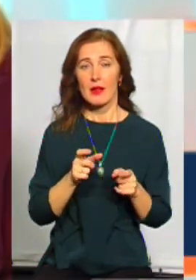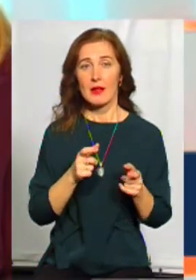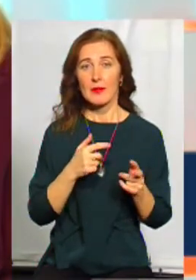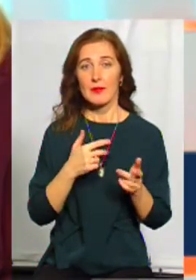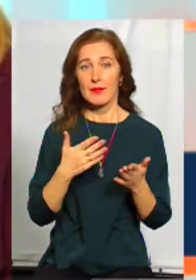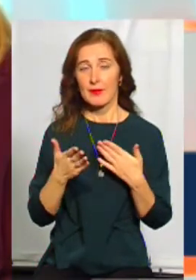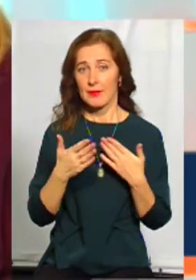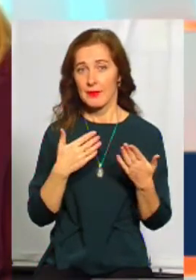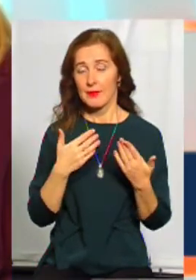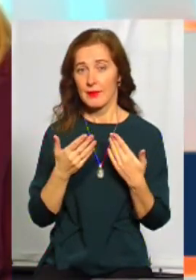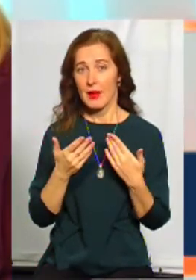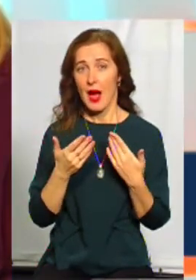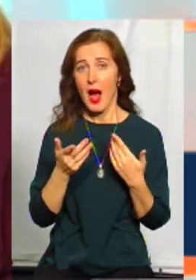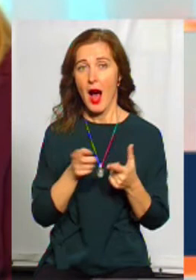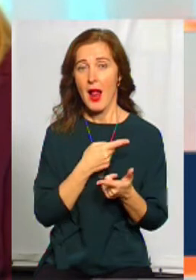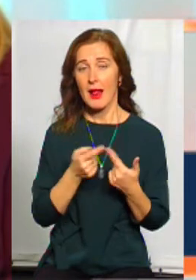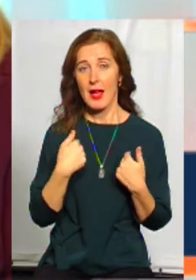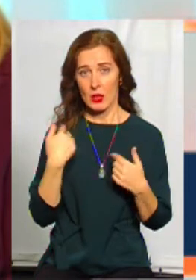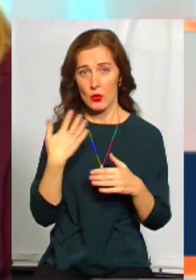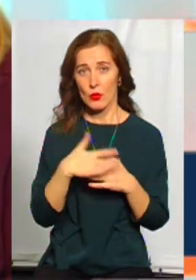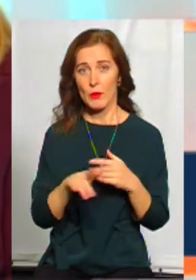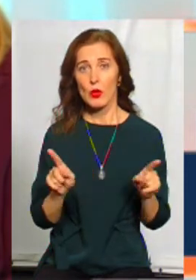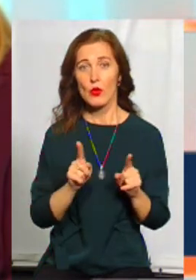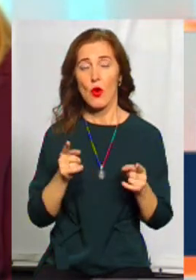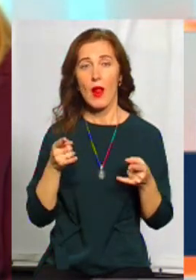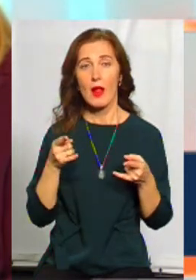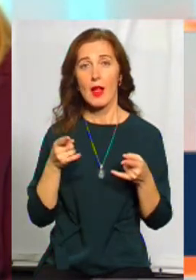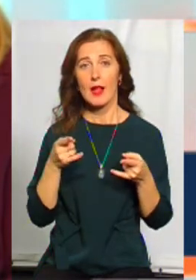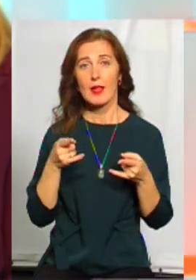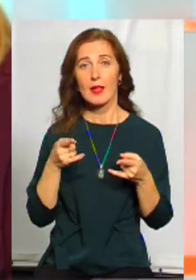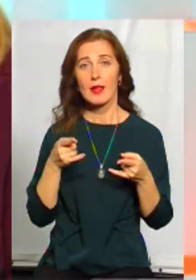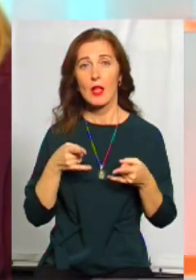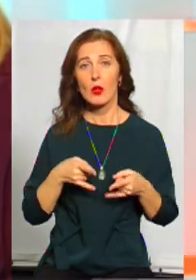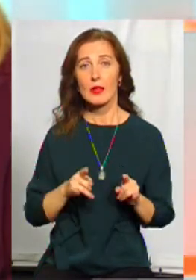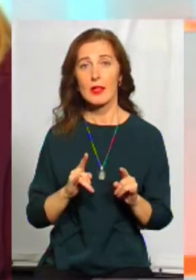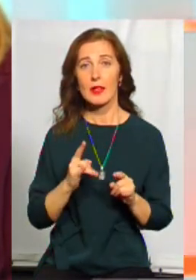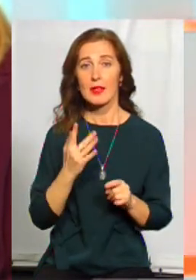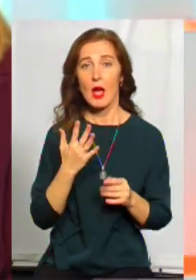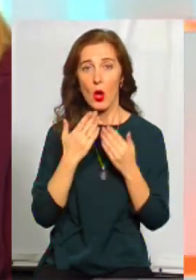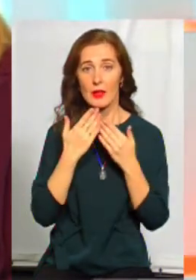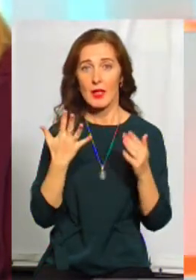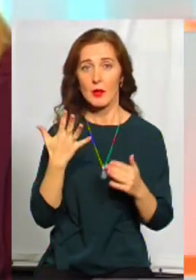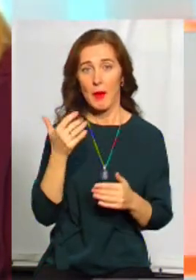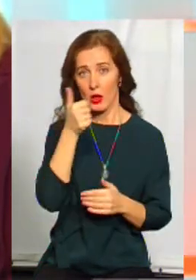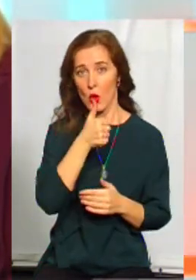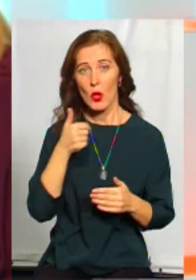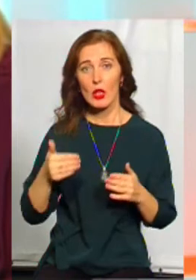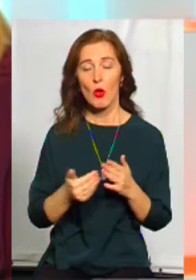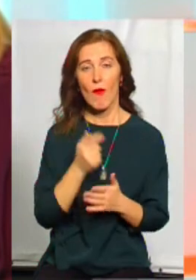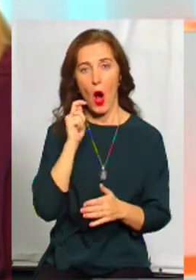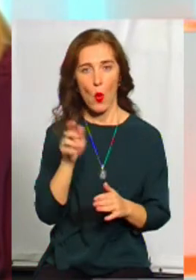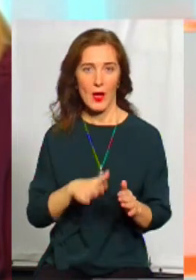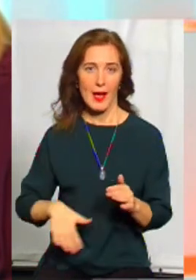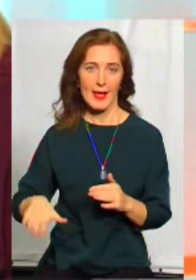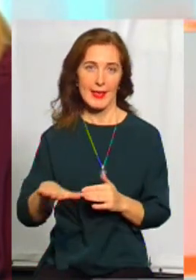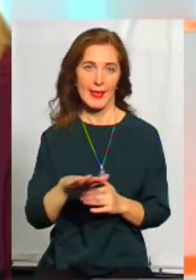стараємося бути там, але розуміємо, що народилася за останні п'ять років нова Україна. Попри все,